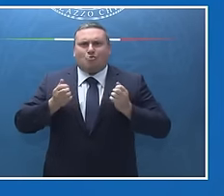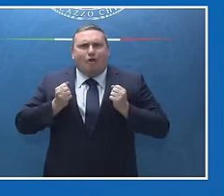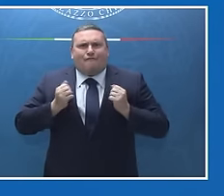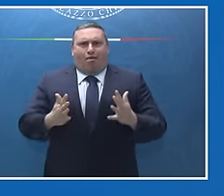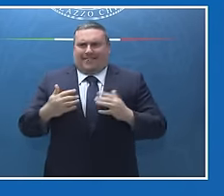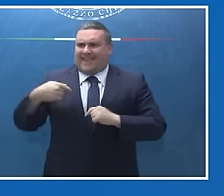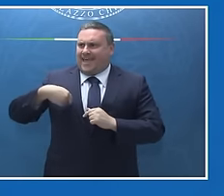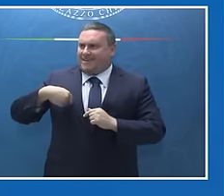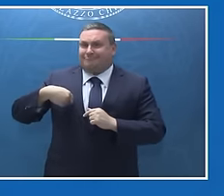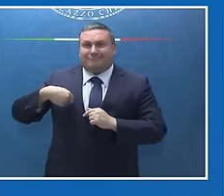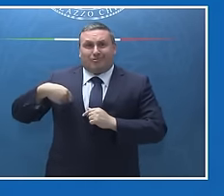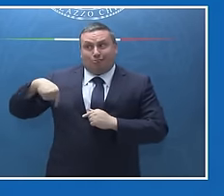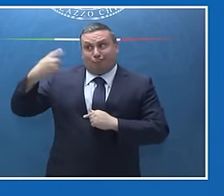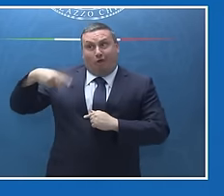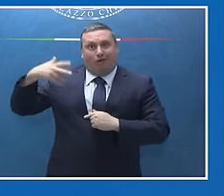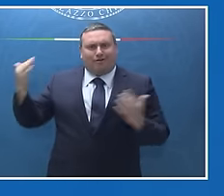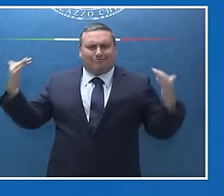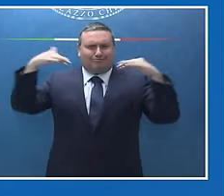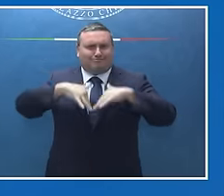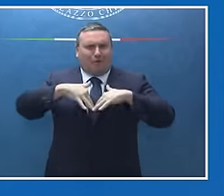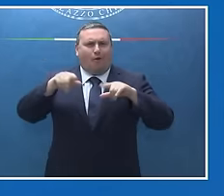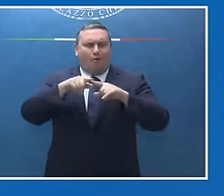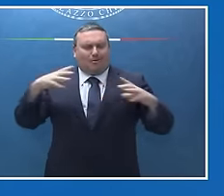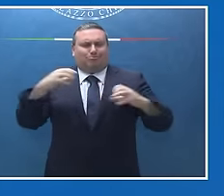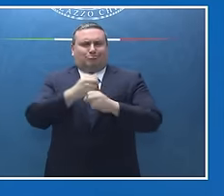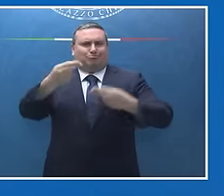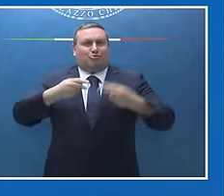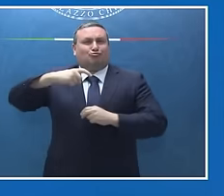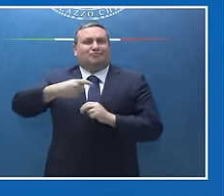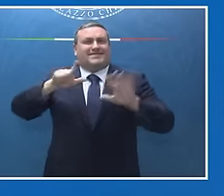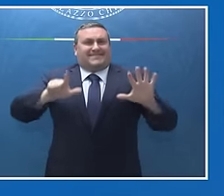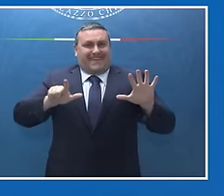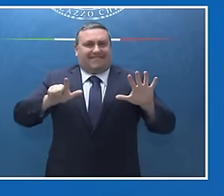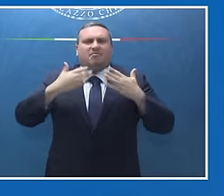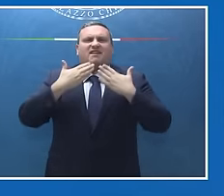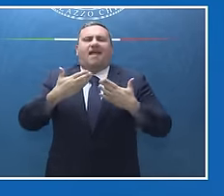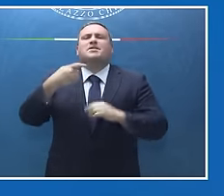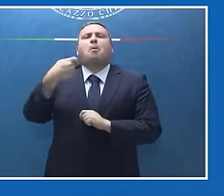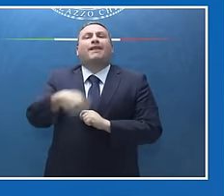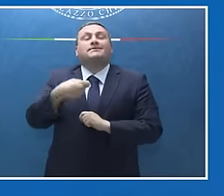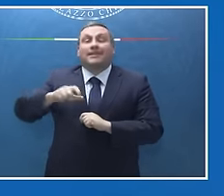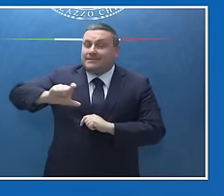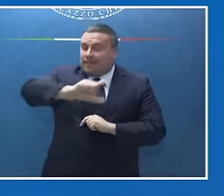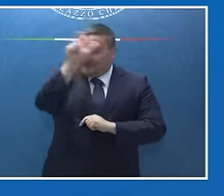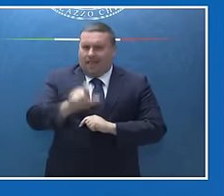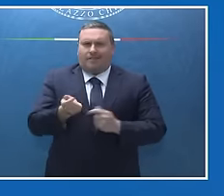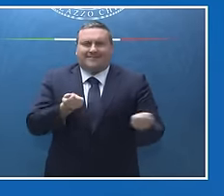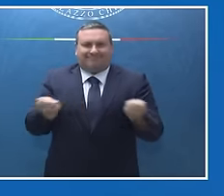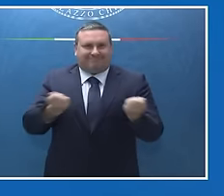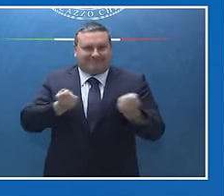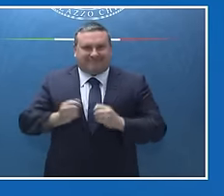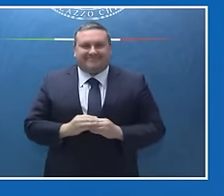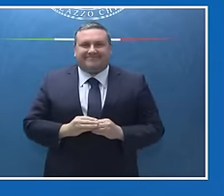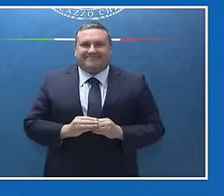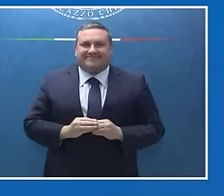finale del summit dei leader del G7 sotto presidenza italiana. Chiaramente non posso